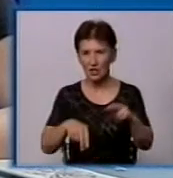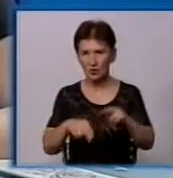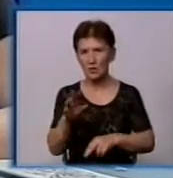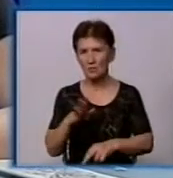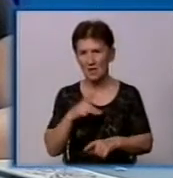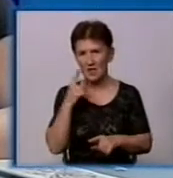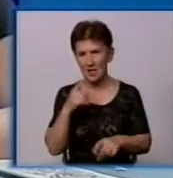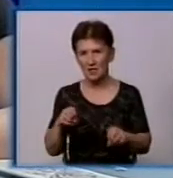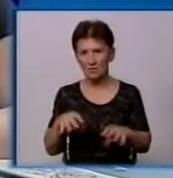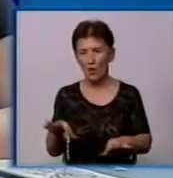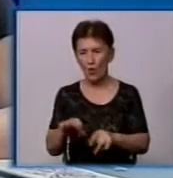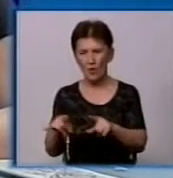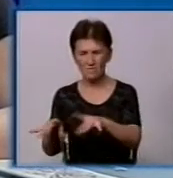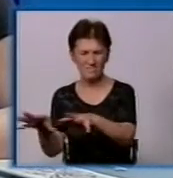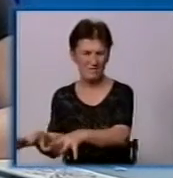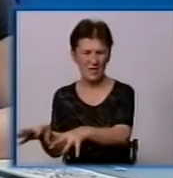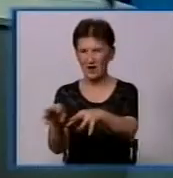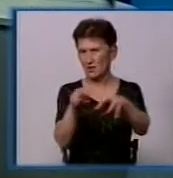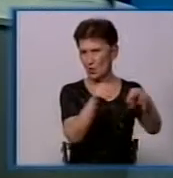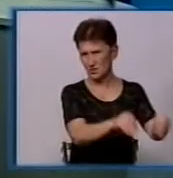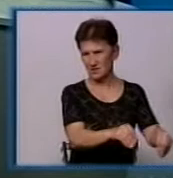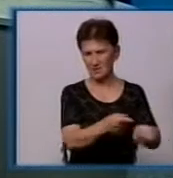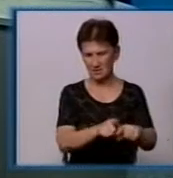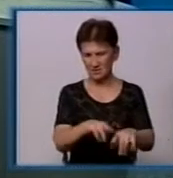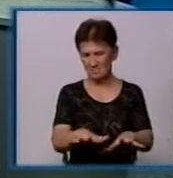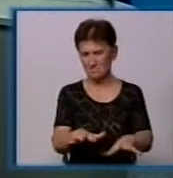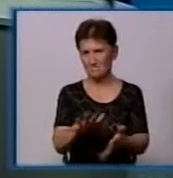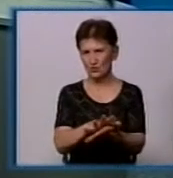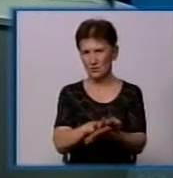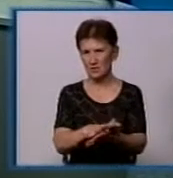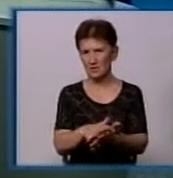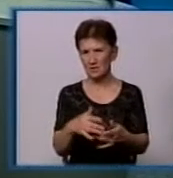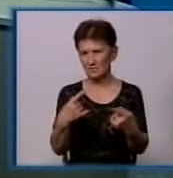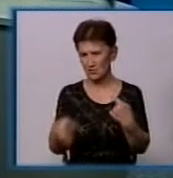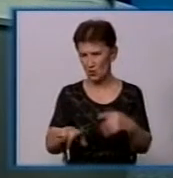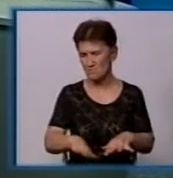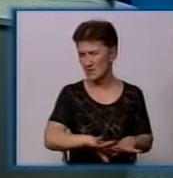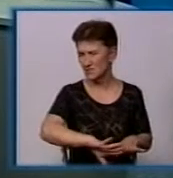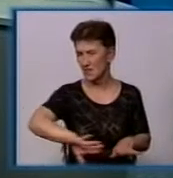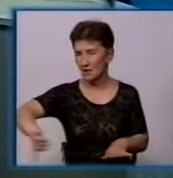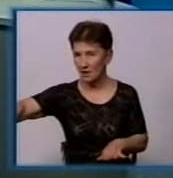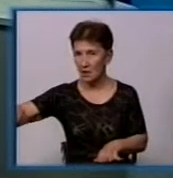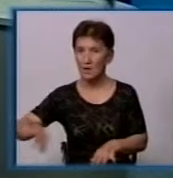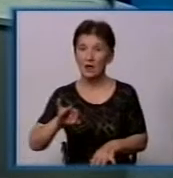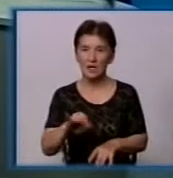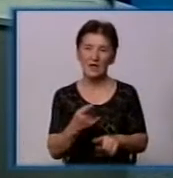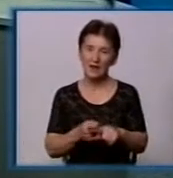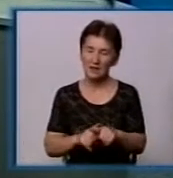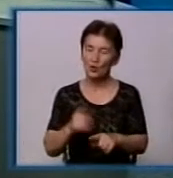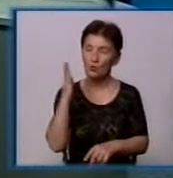рішення о переносі цієї контейнерні площадки. Звичайом вже готов акт, мені його осталось тільки забрати. І це буде,